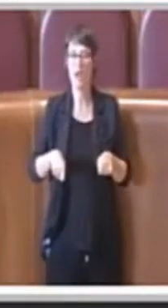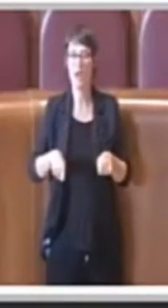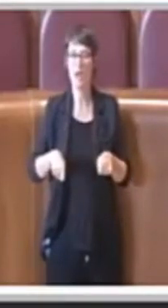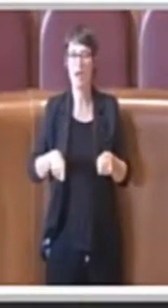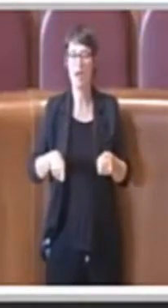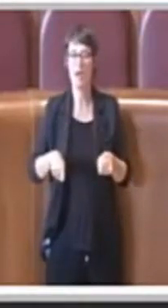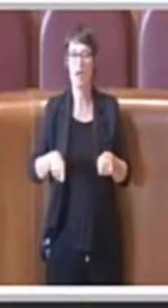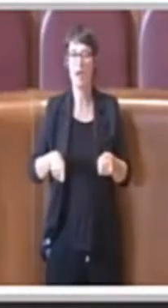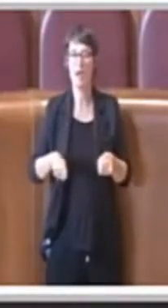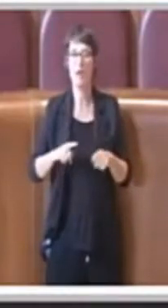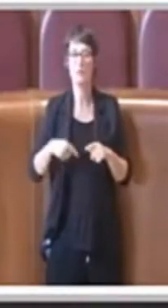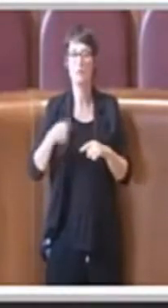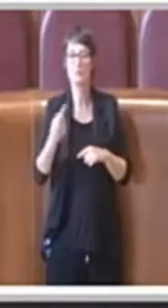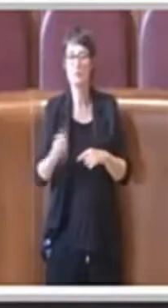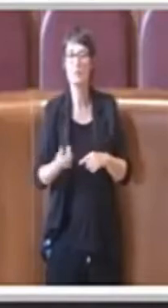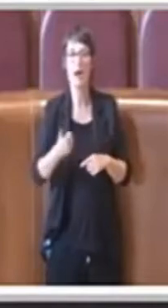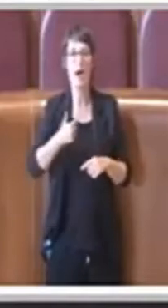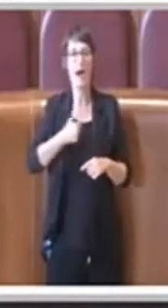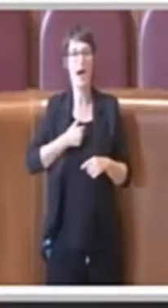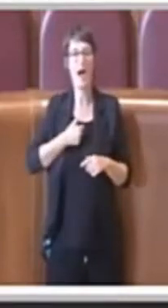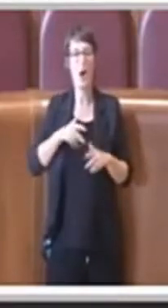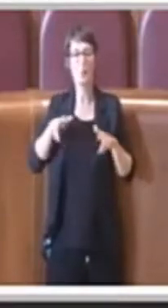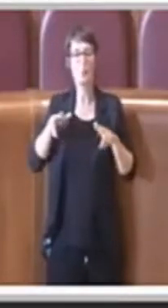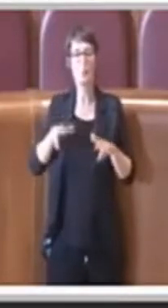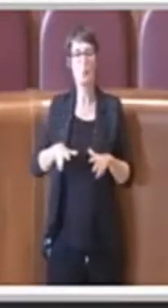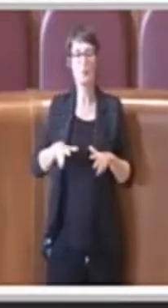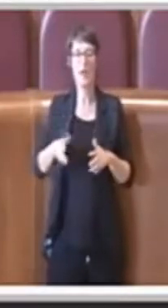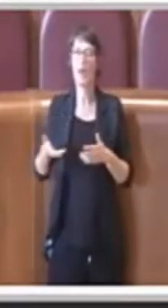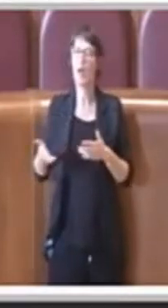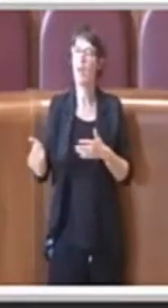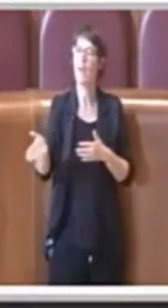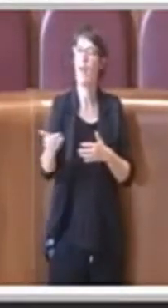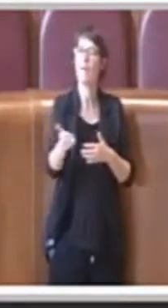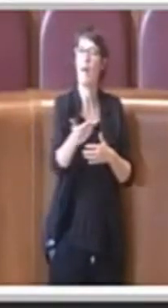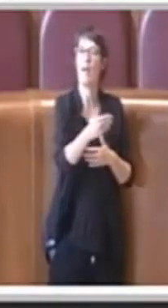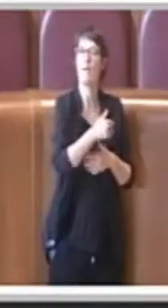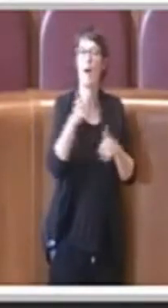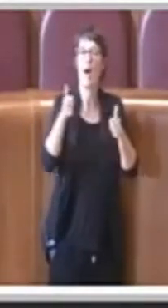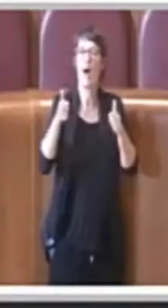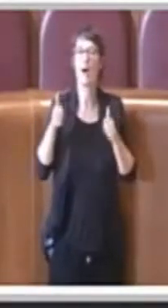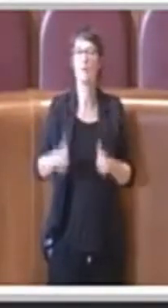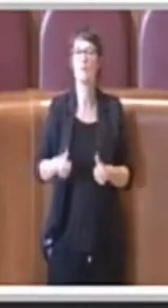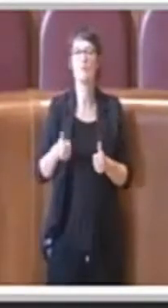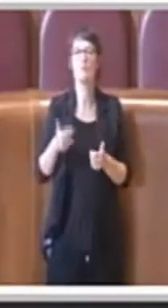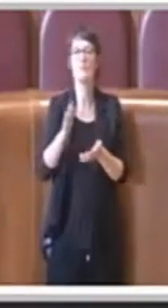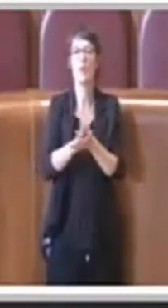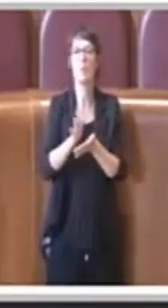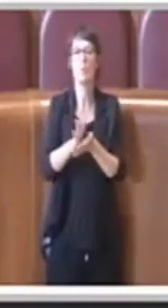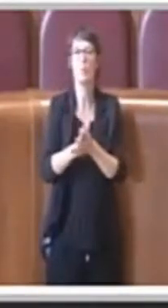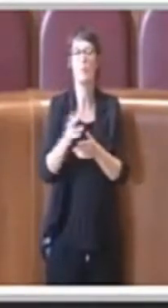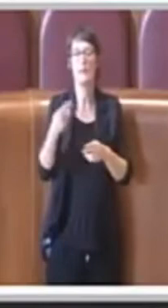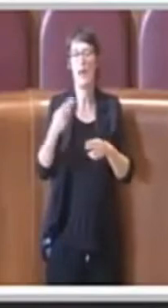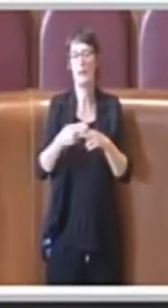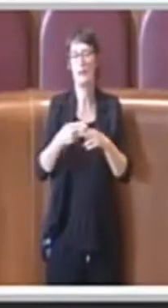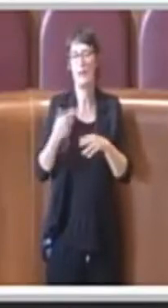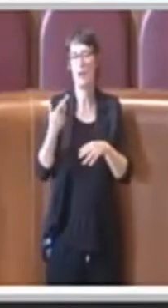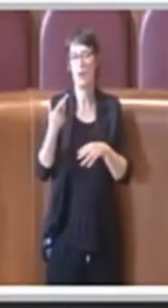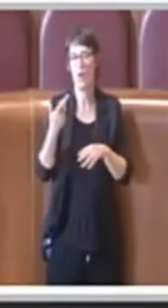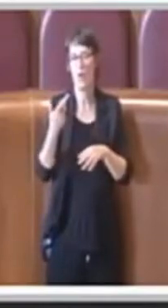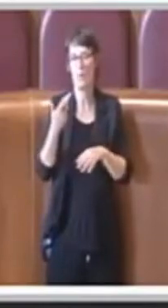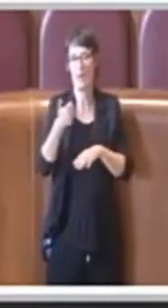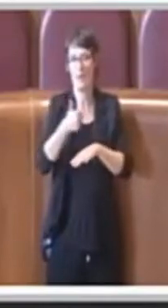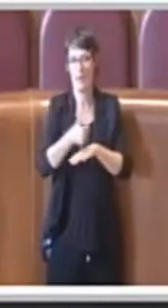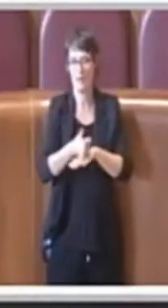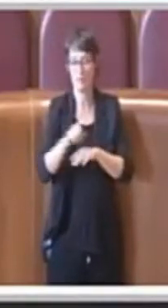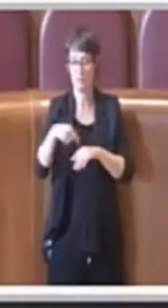autotutela tutti gli avvisi che erano stati pubblicati da Roma Capitale, avuto punto al regolamento nel